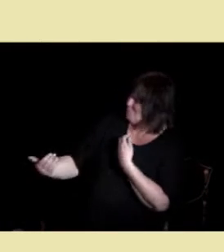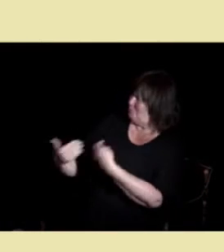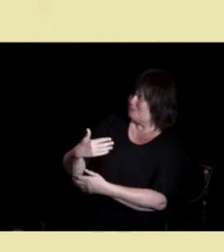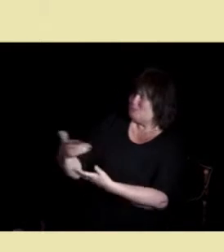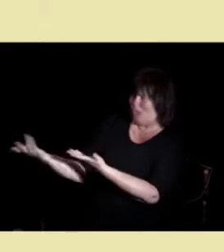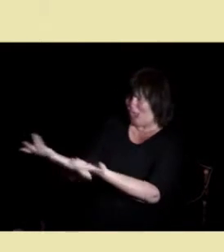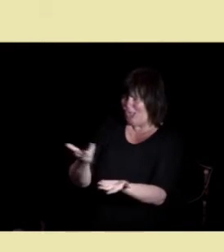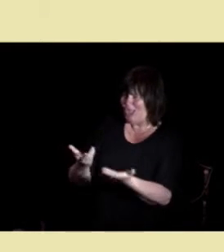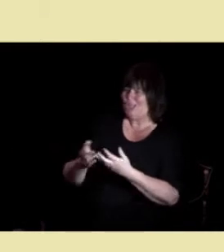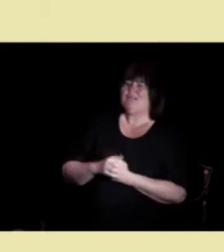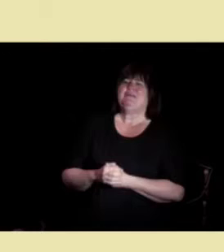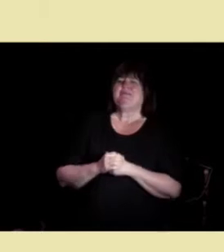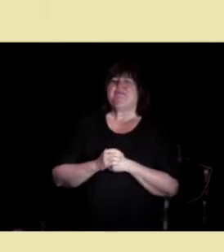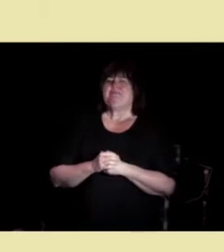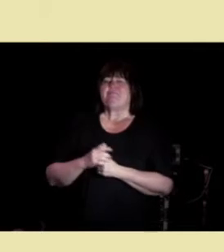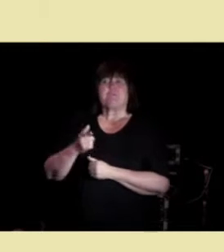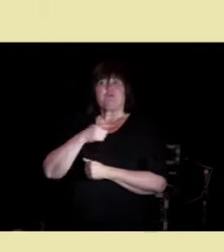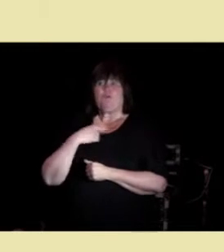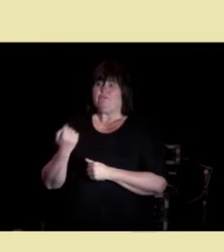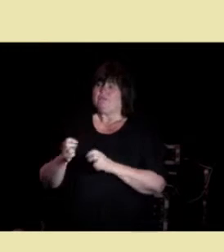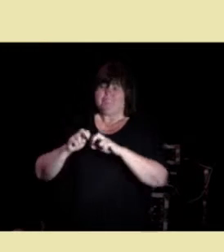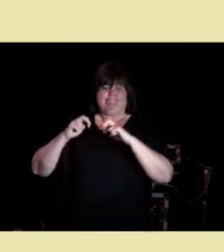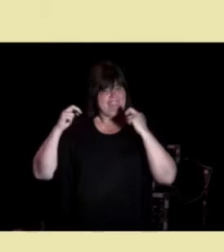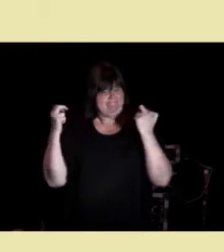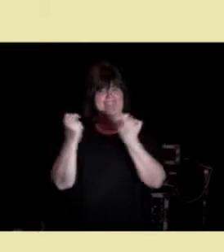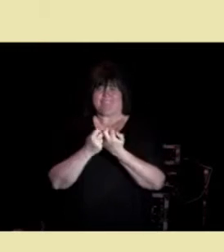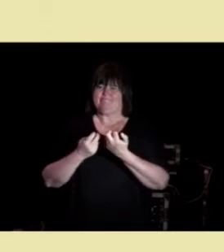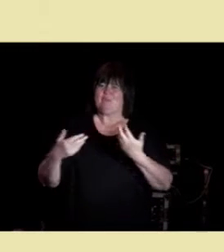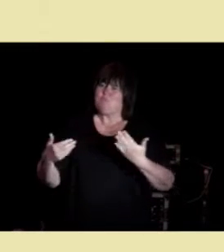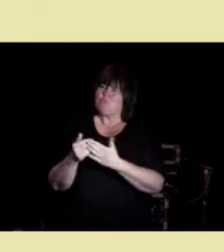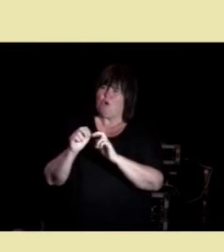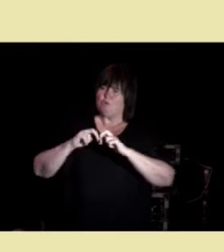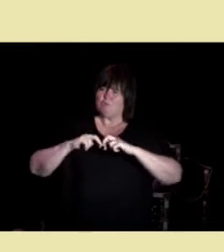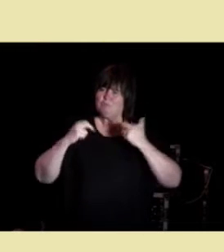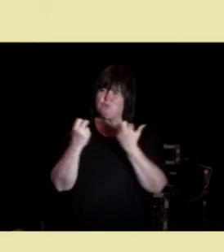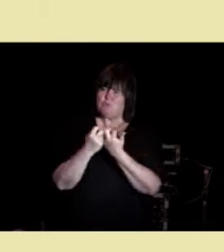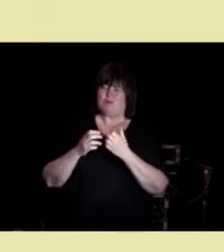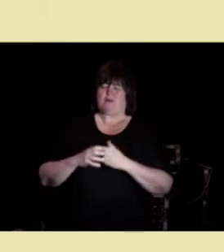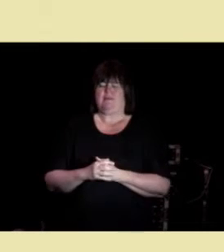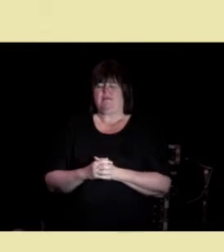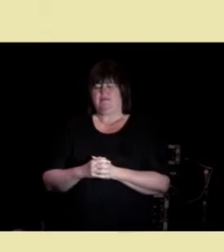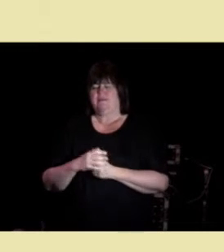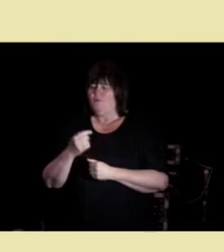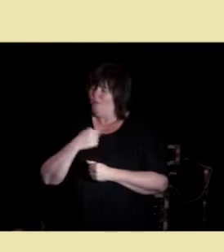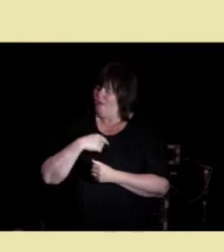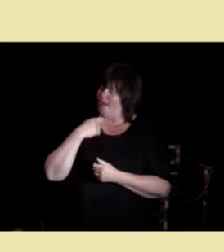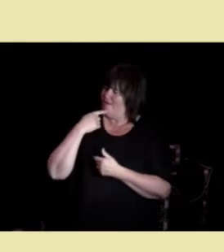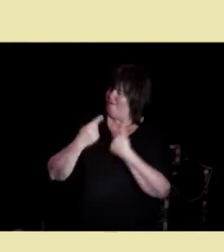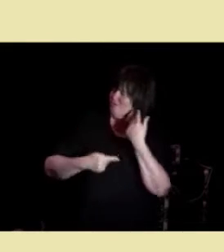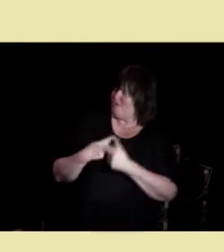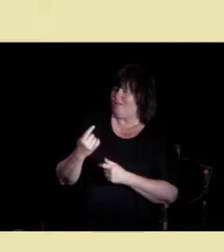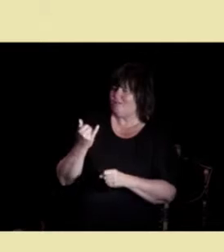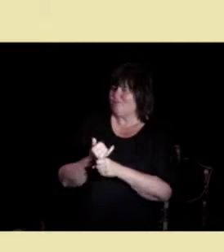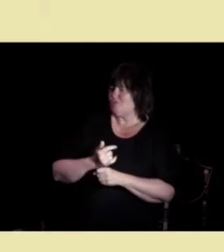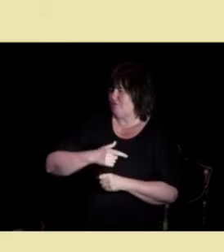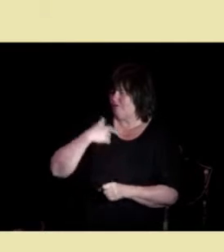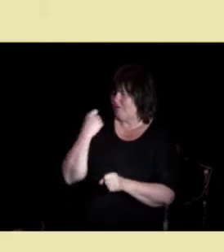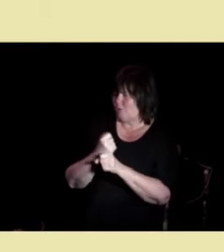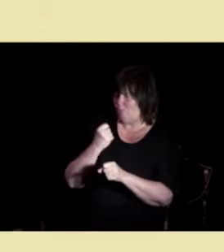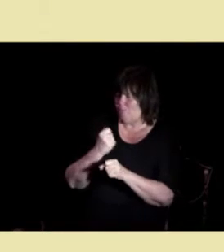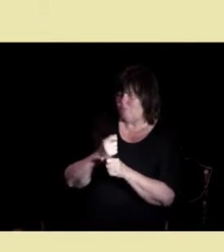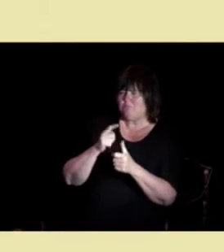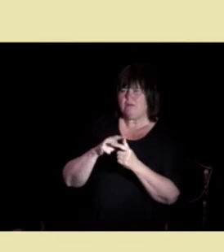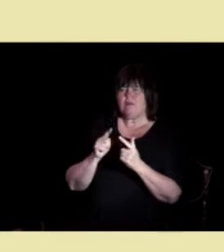Og så satt vi rundt møtebordet der, og jeg fortalte da om hvordan vi jobbet, om